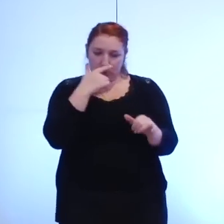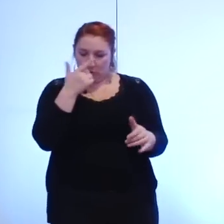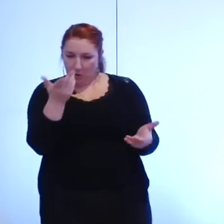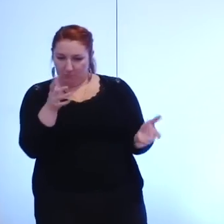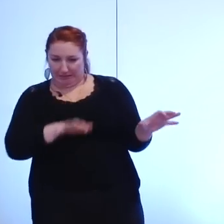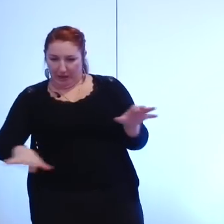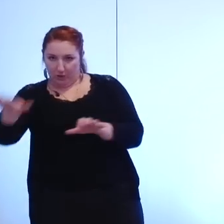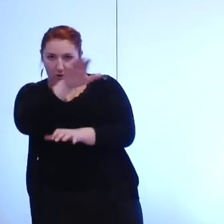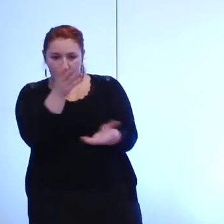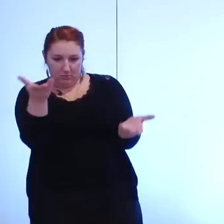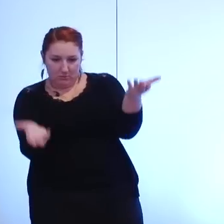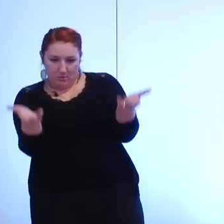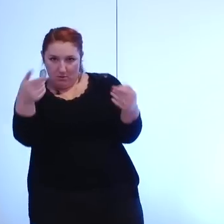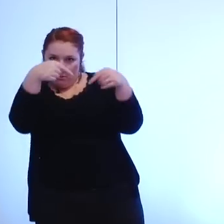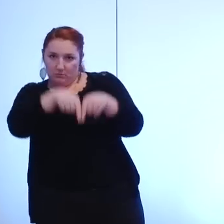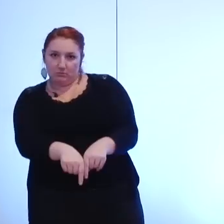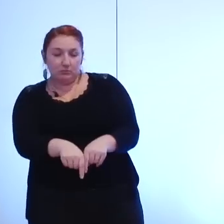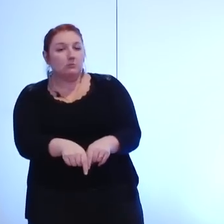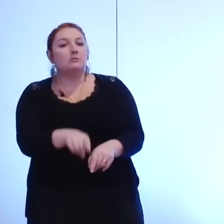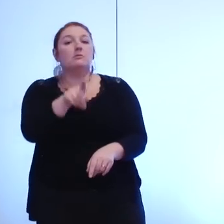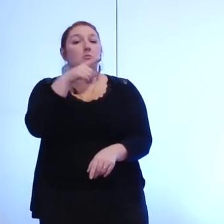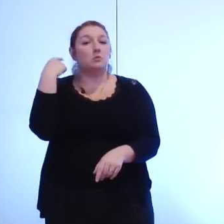ce sujet monsieur le président comptez sur nous